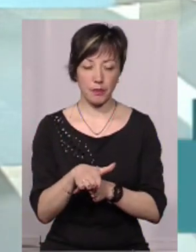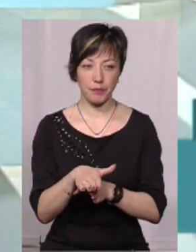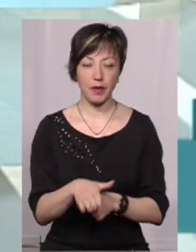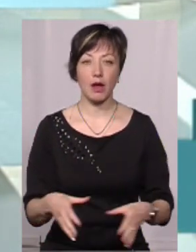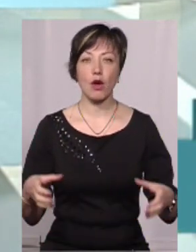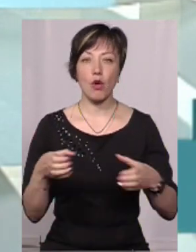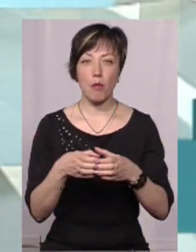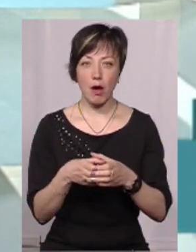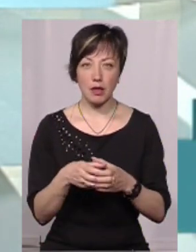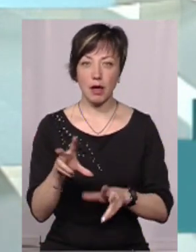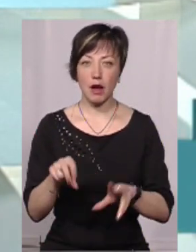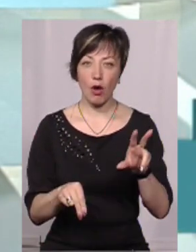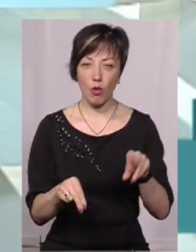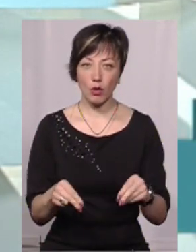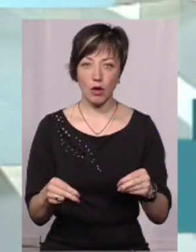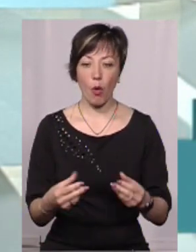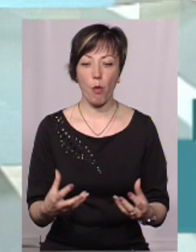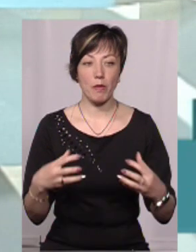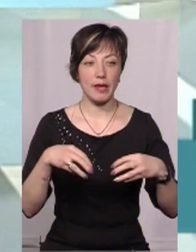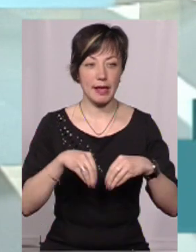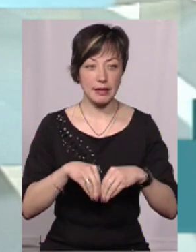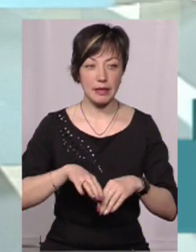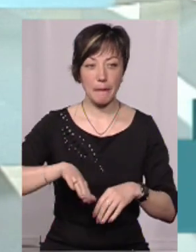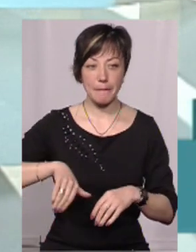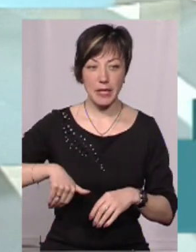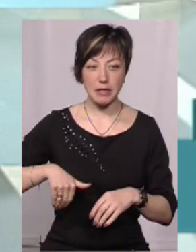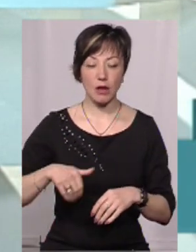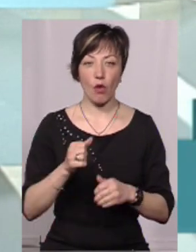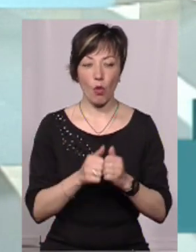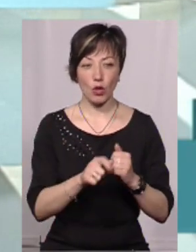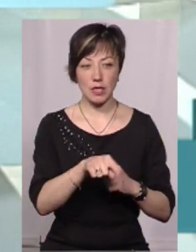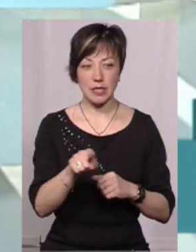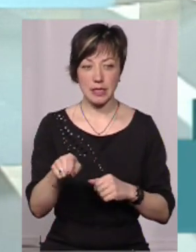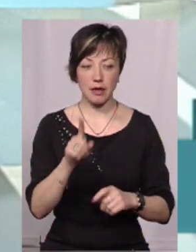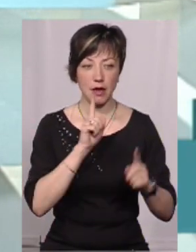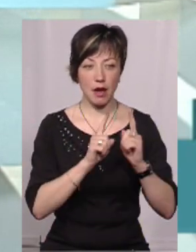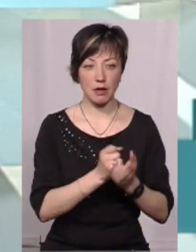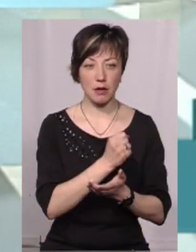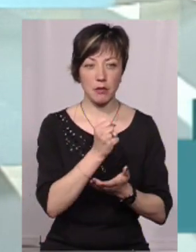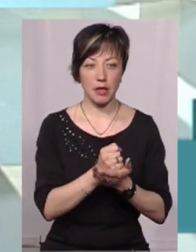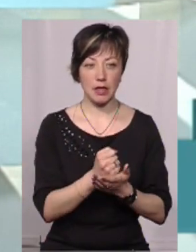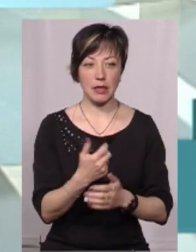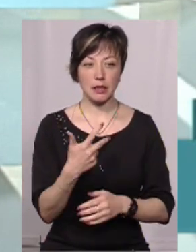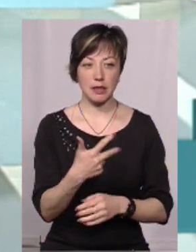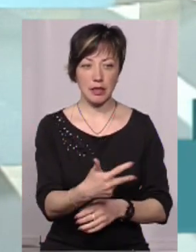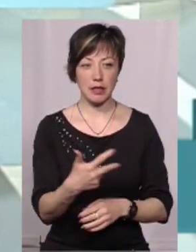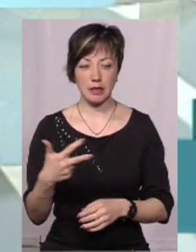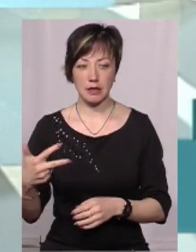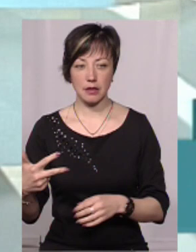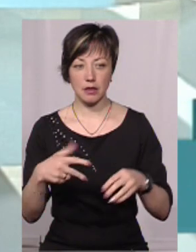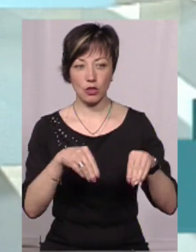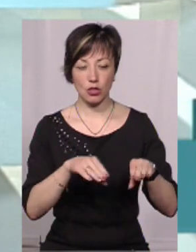громада рахується об'єднана після того, як кожний з цих рад прийняли по три рішення.